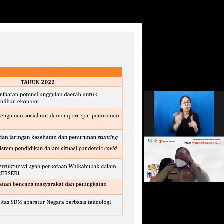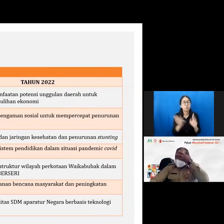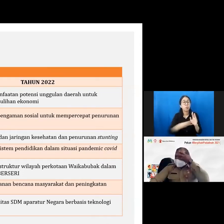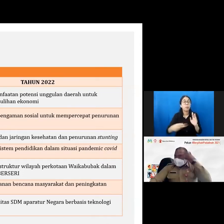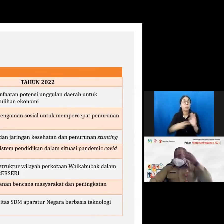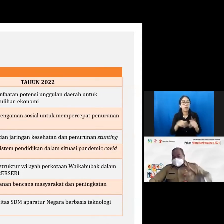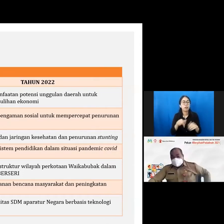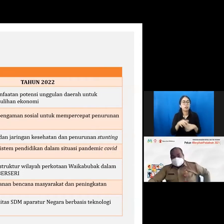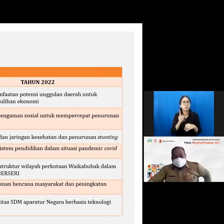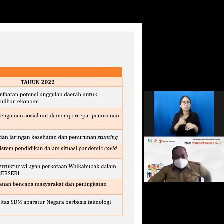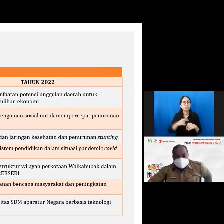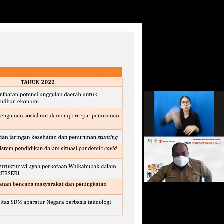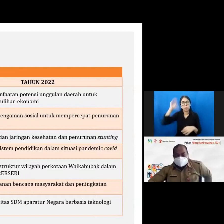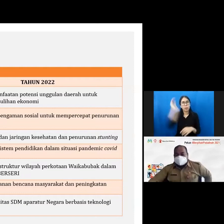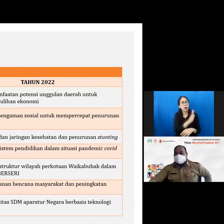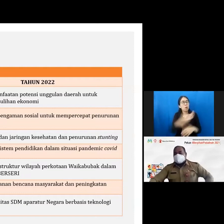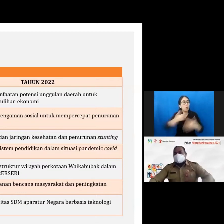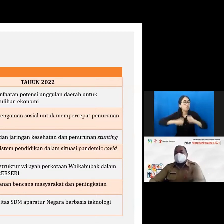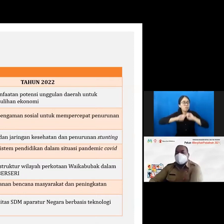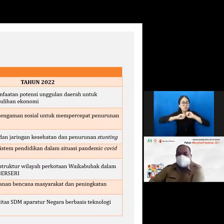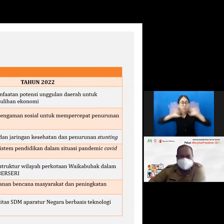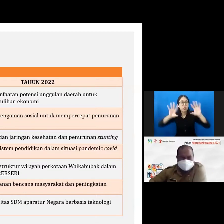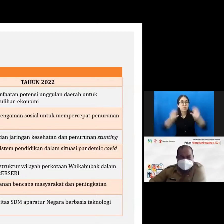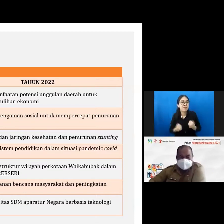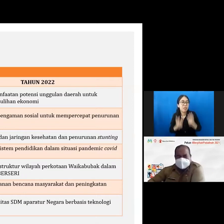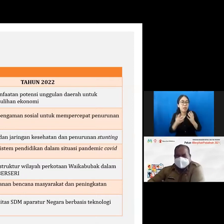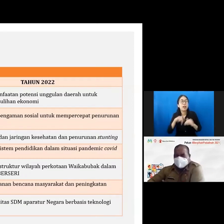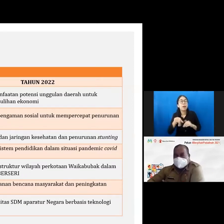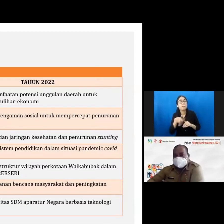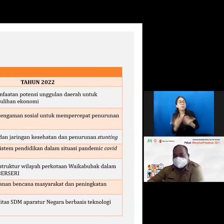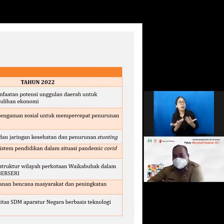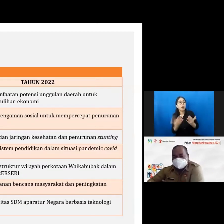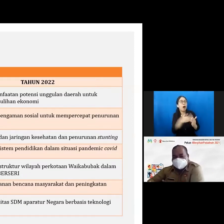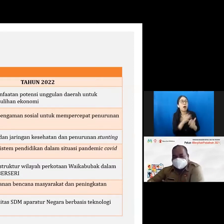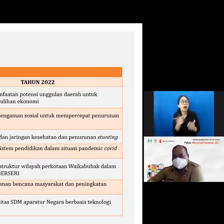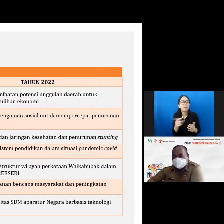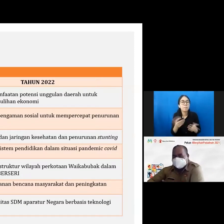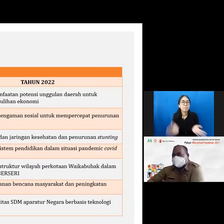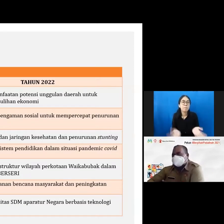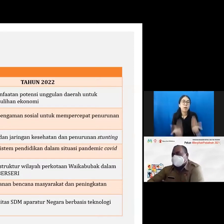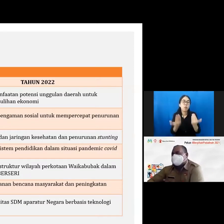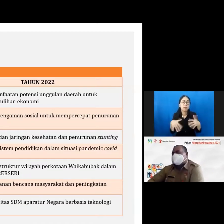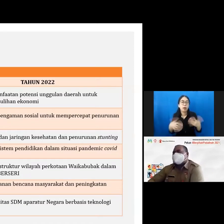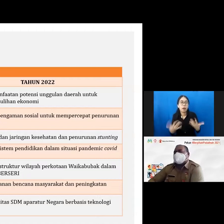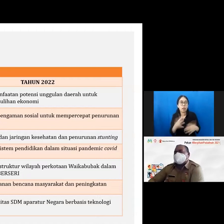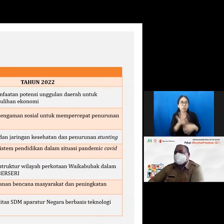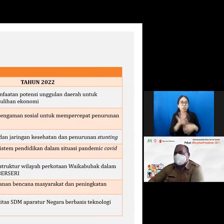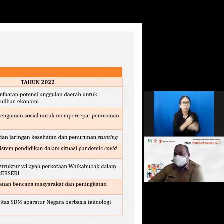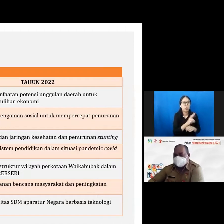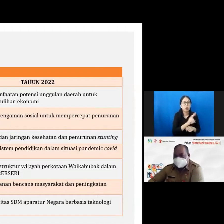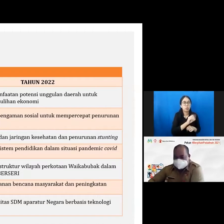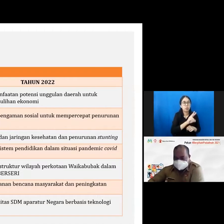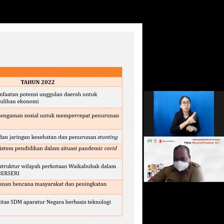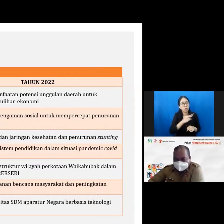dijelaskan terkait arah kebijakan pembangunan mulai dari tahun 2021 sampai dengan tahun